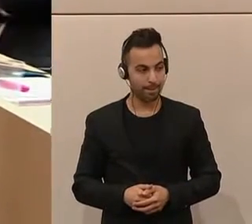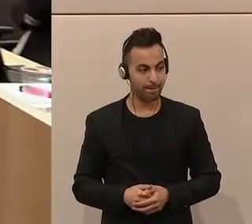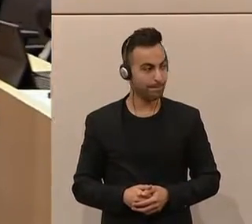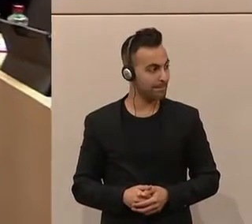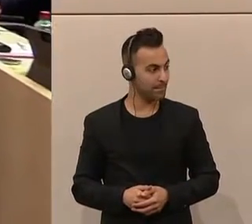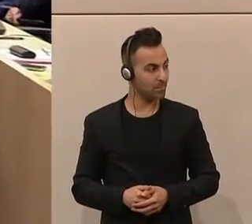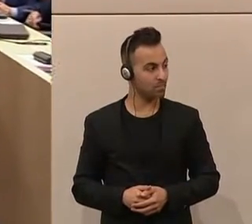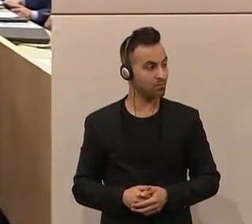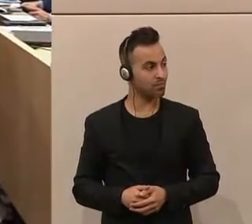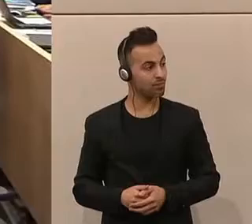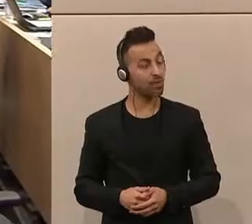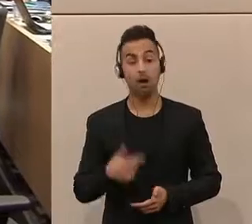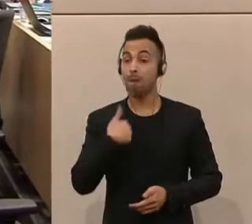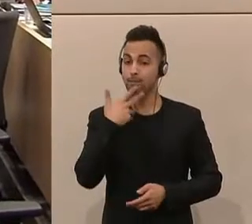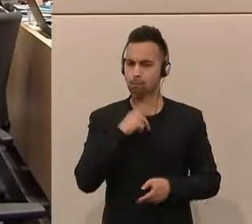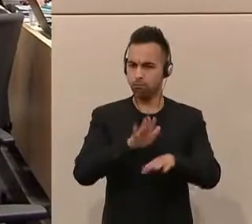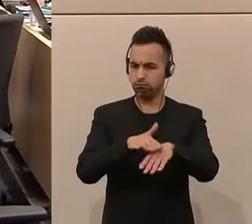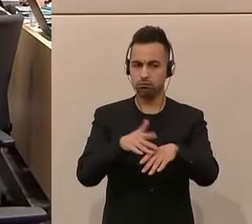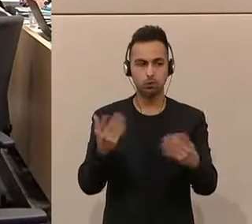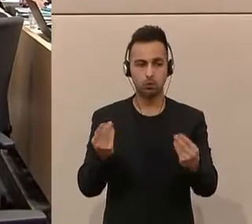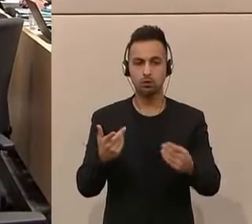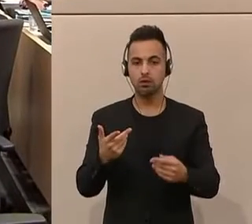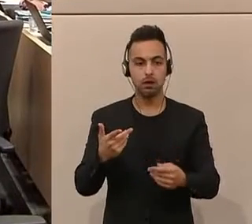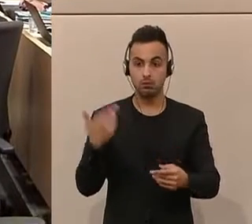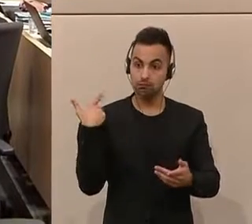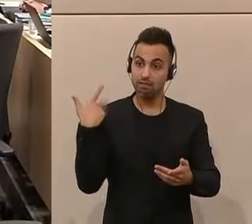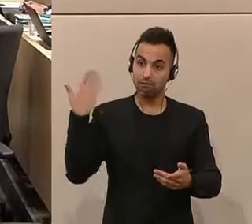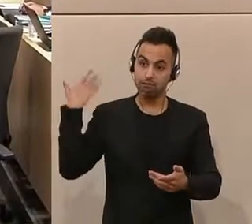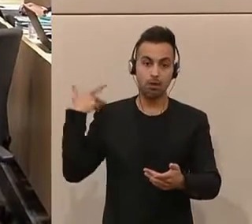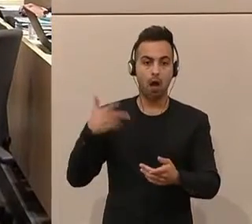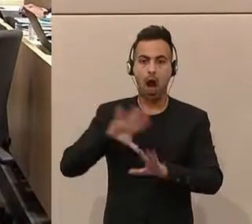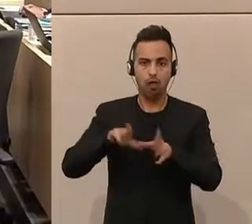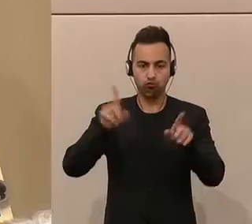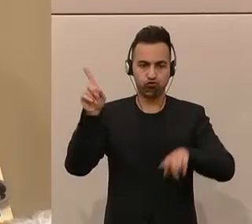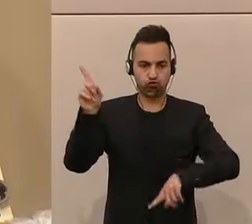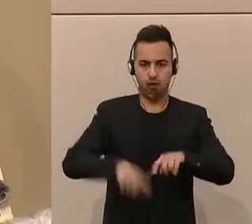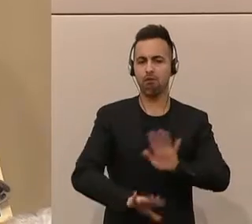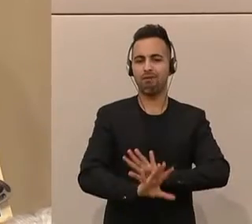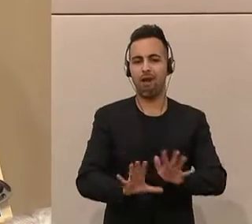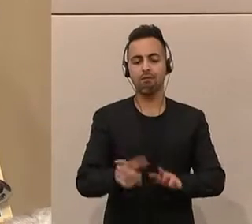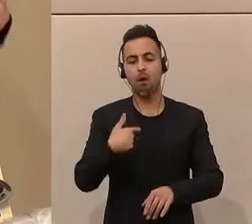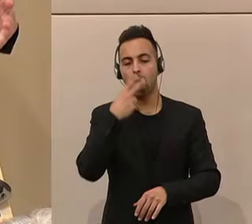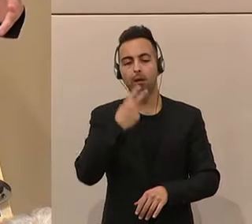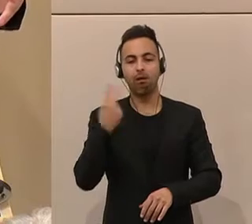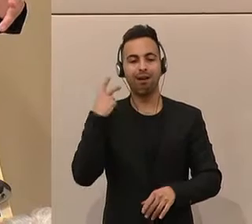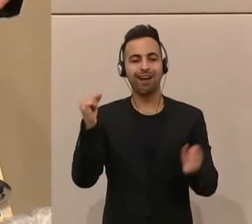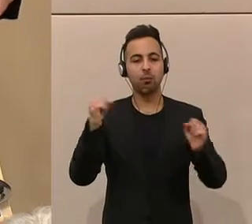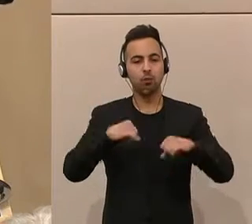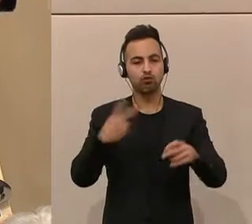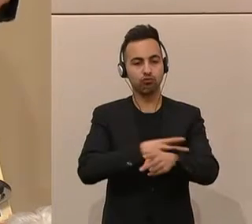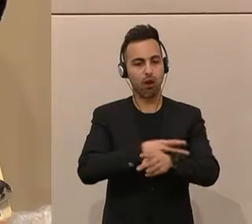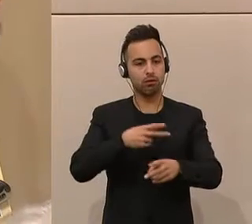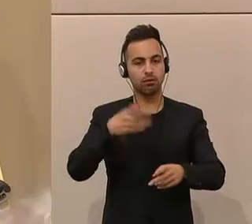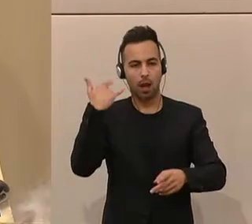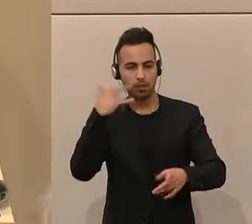Applaus Ich möchte aber auch betonen, dass natürlich nicht alles schlecht war in der Vergangenheit. Da bemerkenswert finde ich, wie die Republik, der Staat